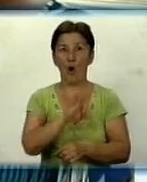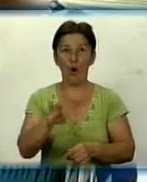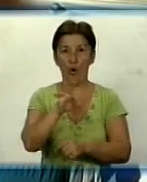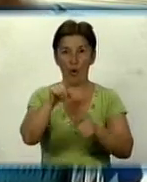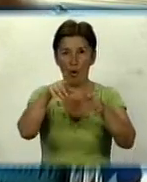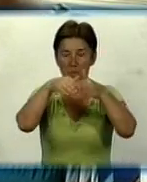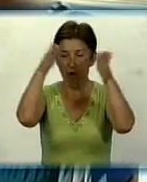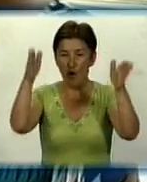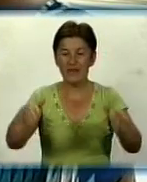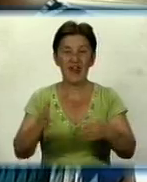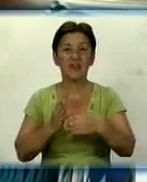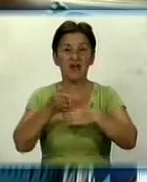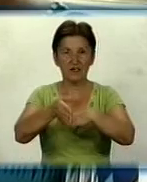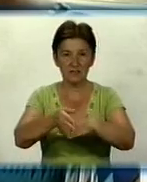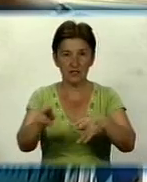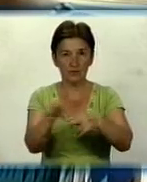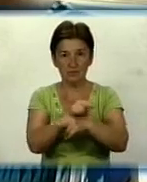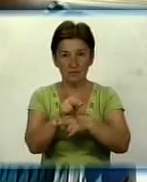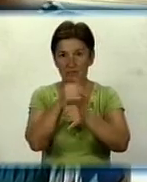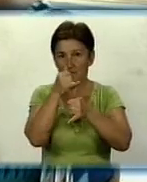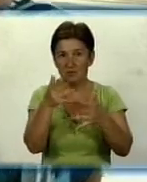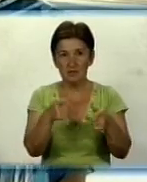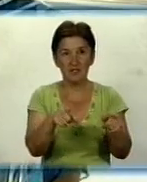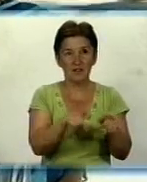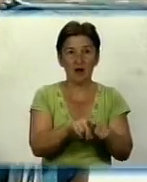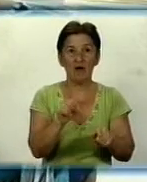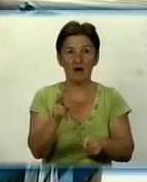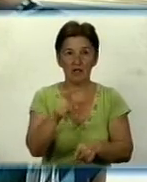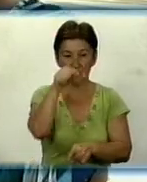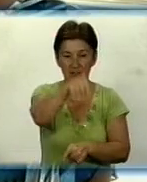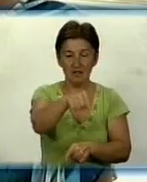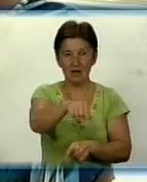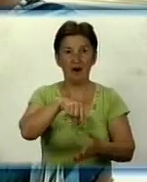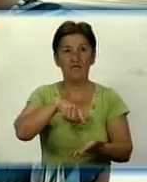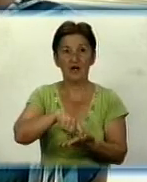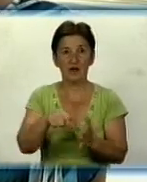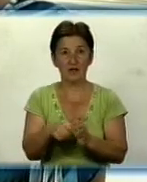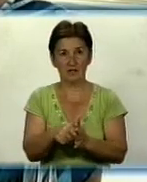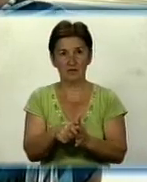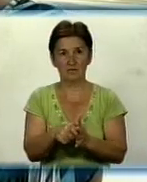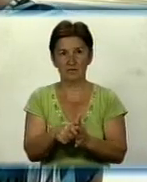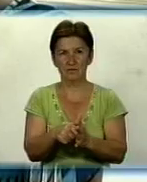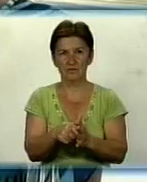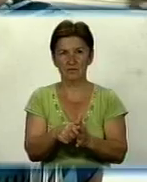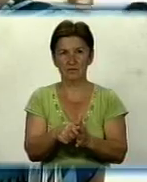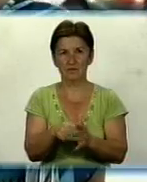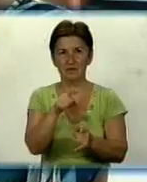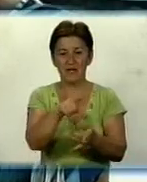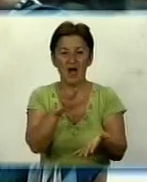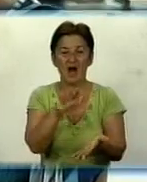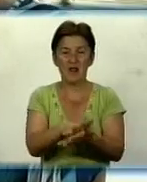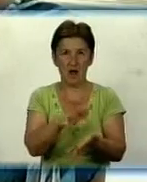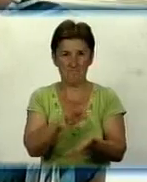можемо на теперішній час виконати ремонт під'їзду, так як в даній квартирі не винесений саме той хлам, який